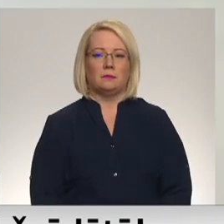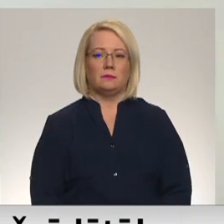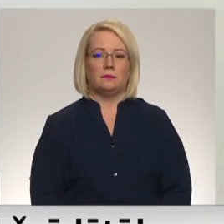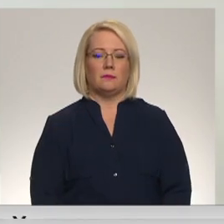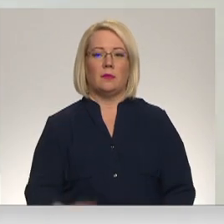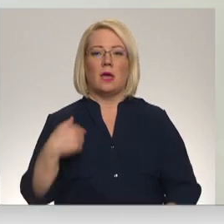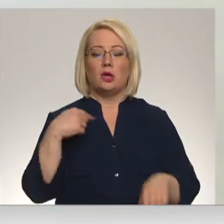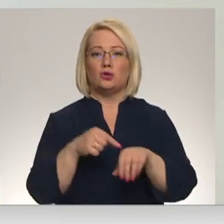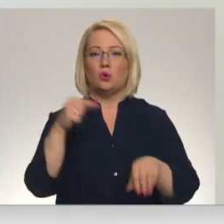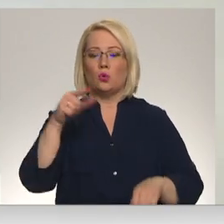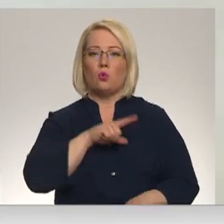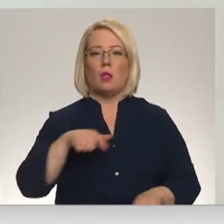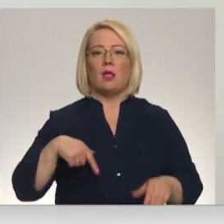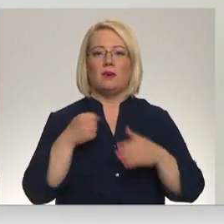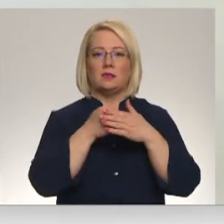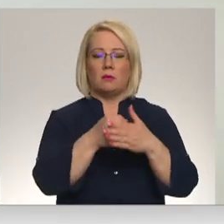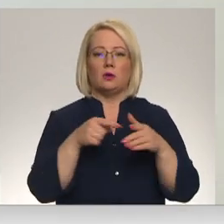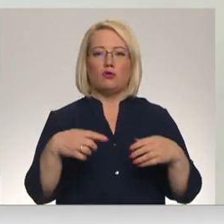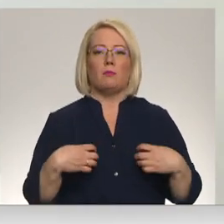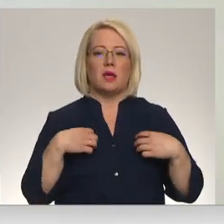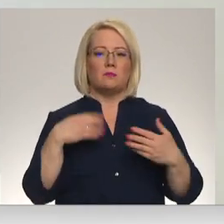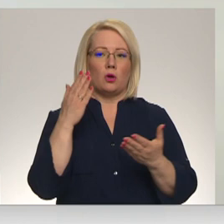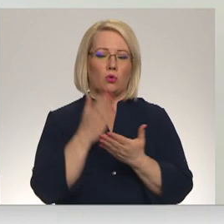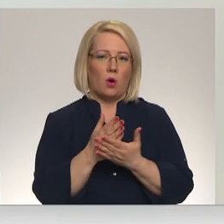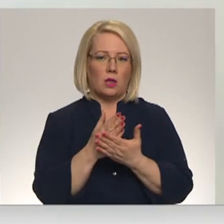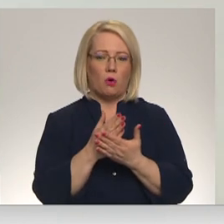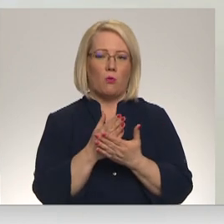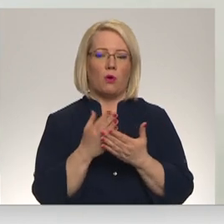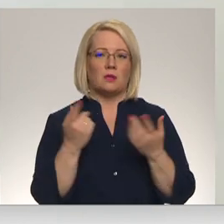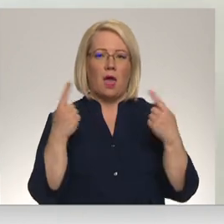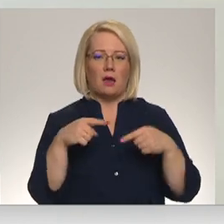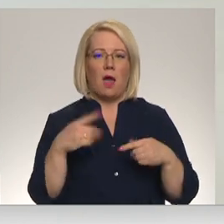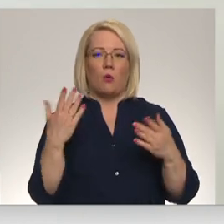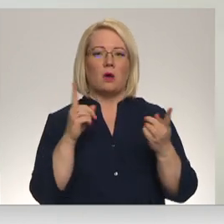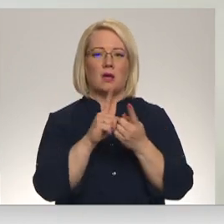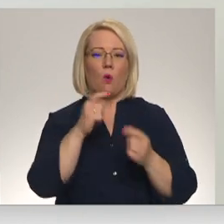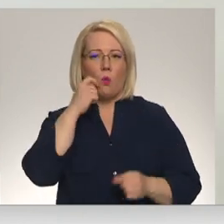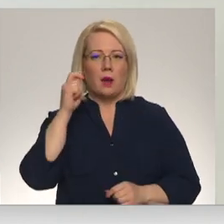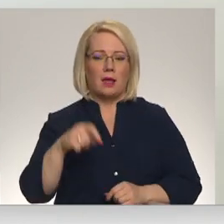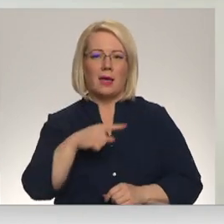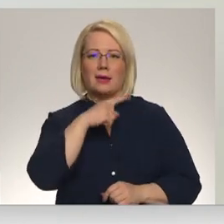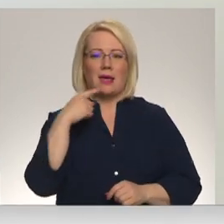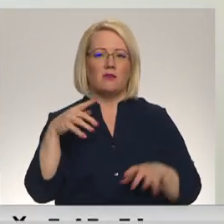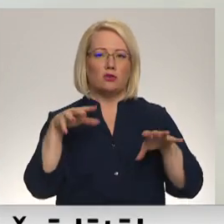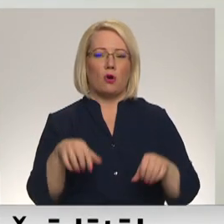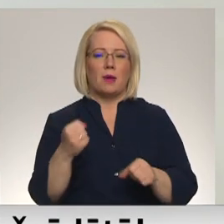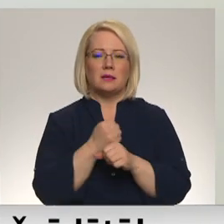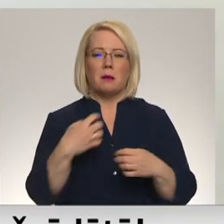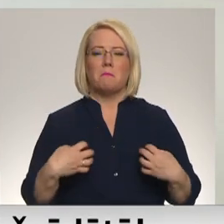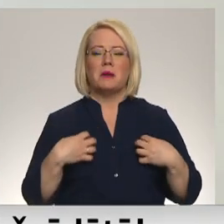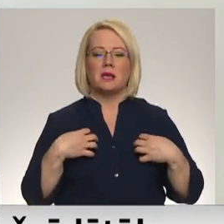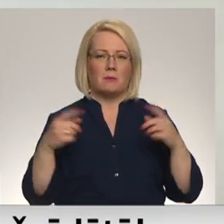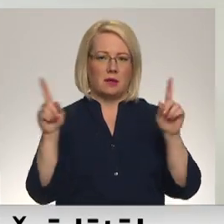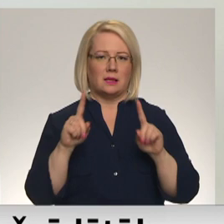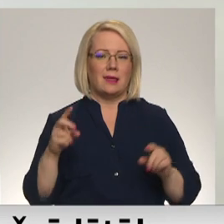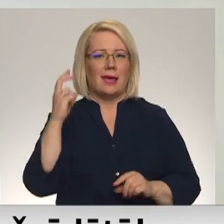Es jūtu Latvijas atbalstu šo briesmīgo notikumu priekšā, ko saskars Ukraiņa. Krievijas okupanti ir izdarījuši briesmīgas lietas Kīvas